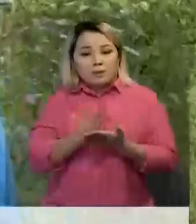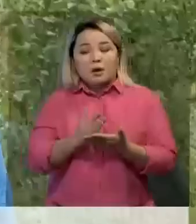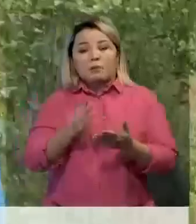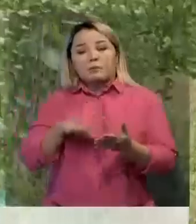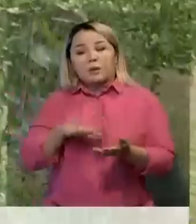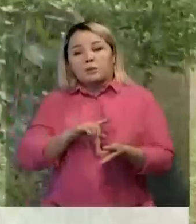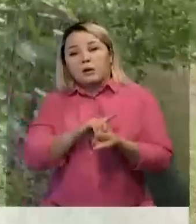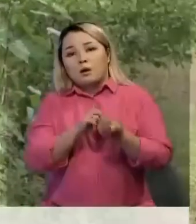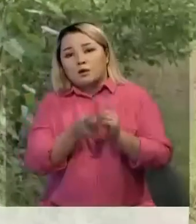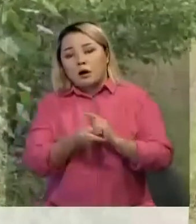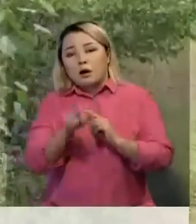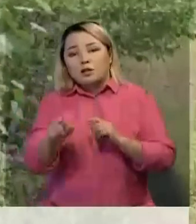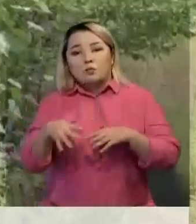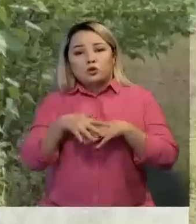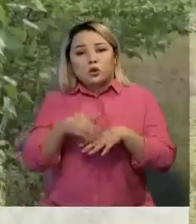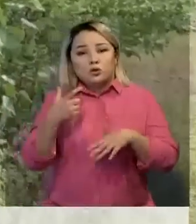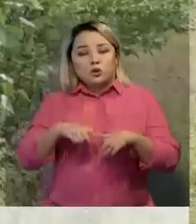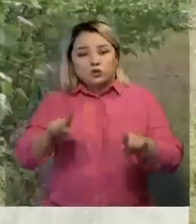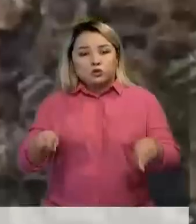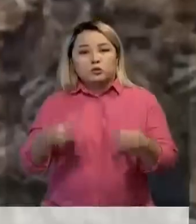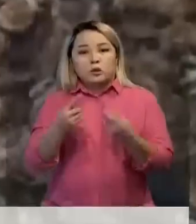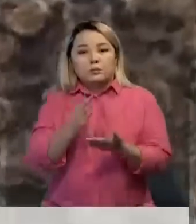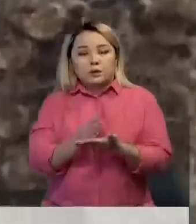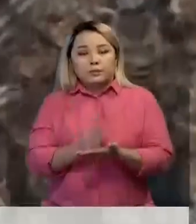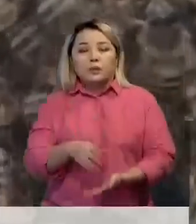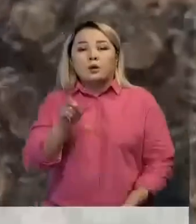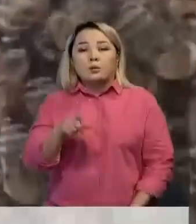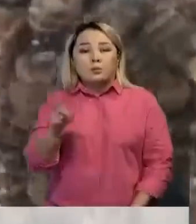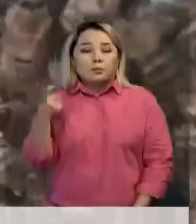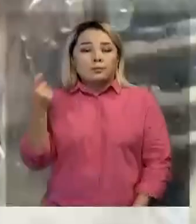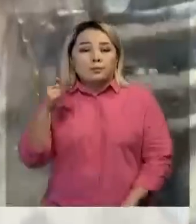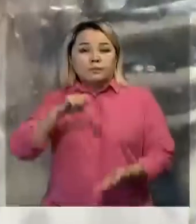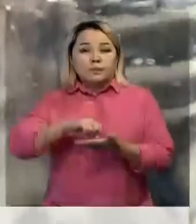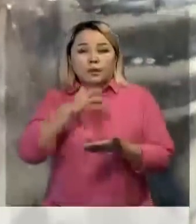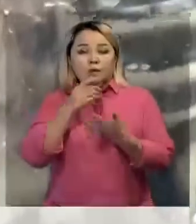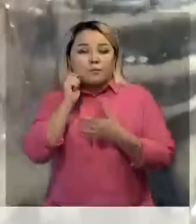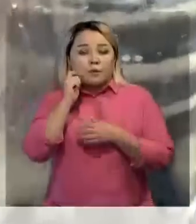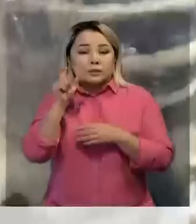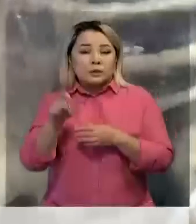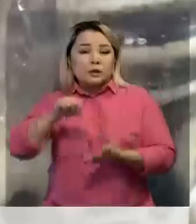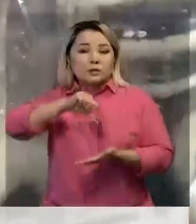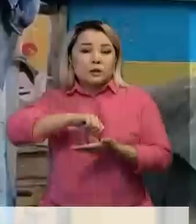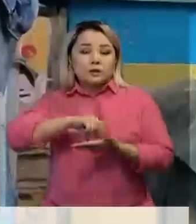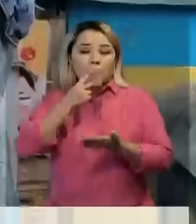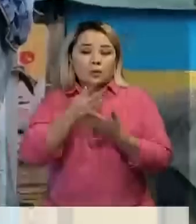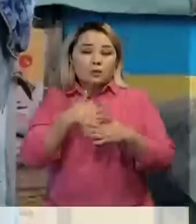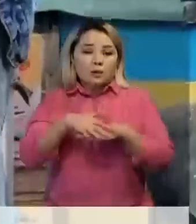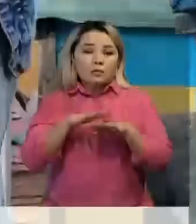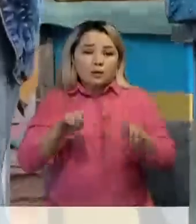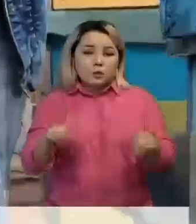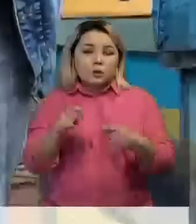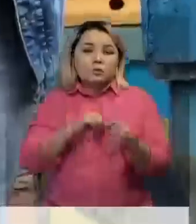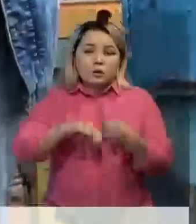тербелістен адам жасушасының да жұмысы дұрысталады. Омарташы бал жаруашылығының баяудамуына мемлекеттік қолдаудың аздығы